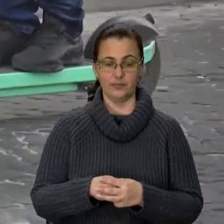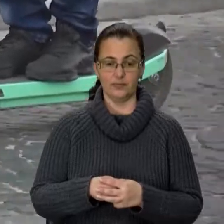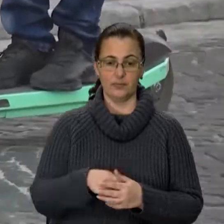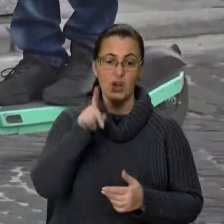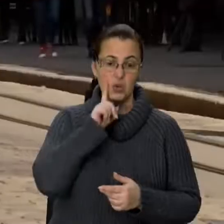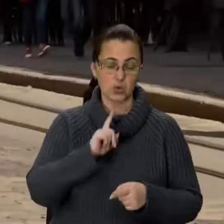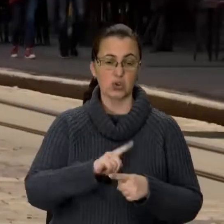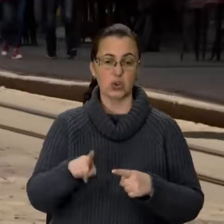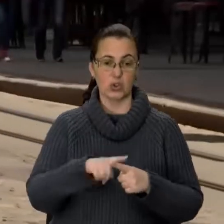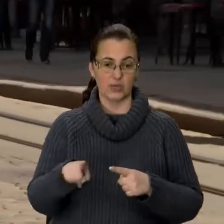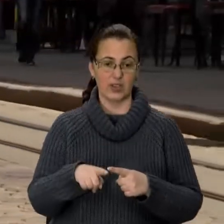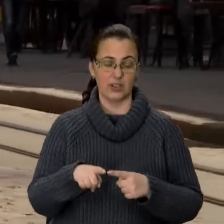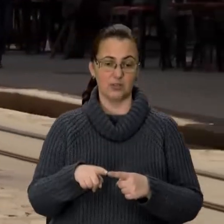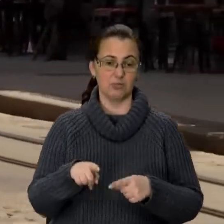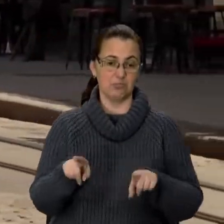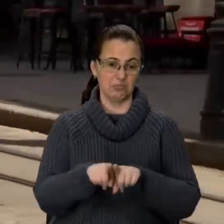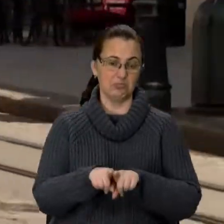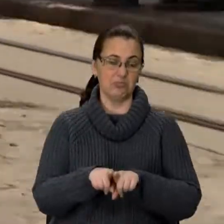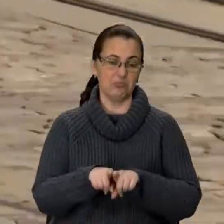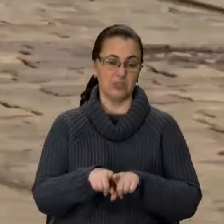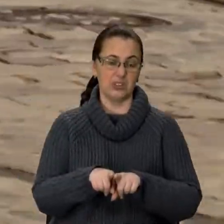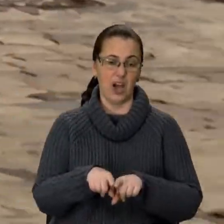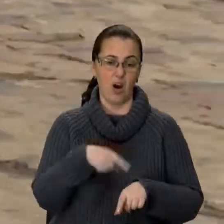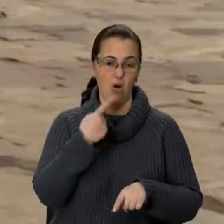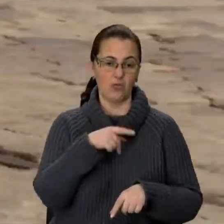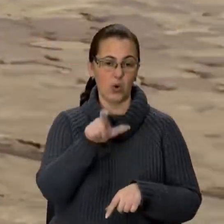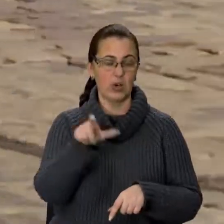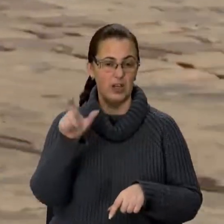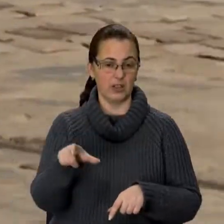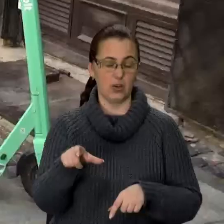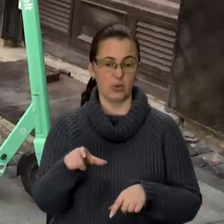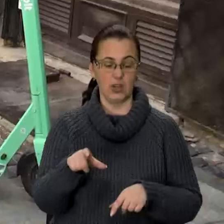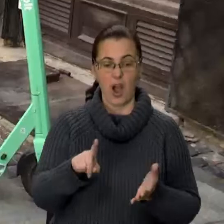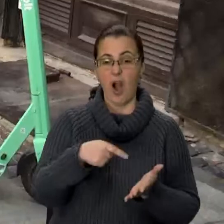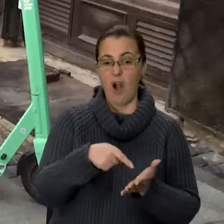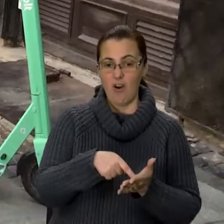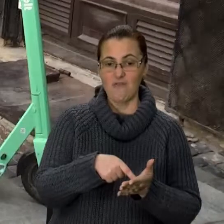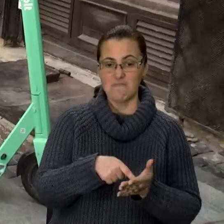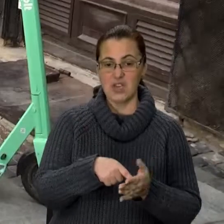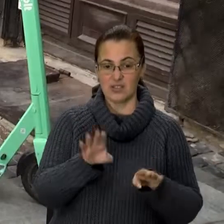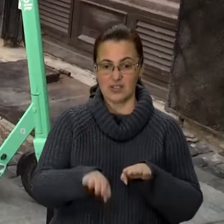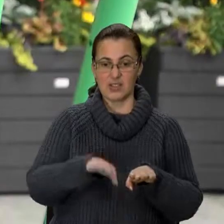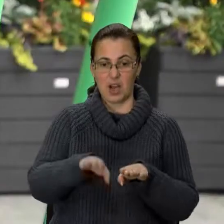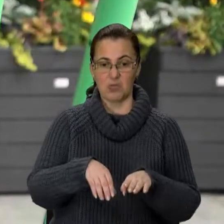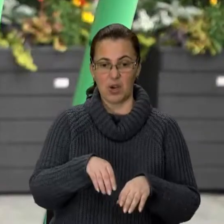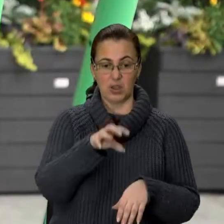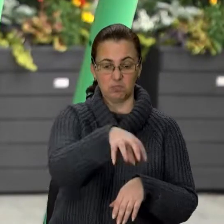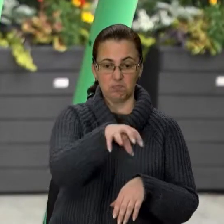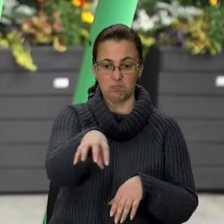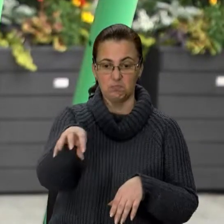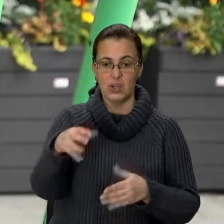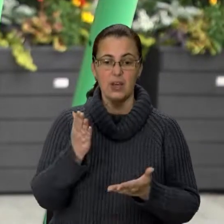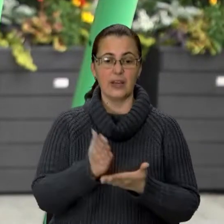Зручно, швидко – такі переваги найчастіше називають користувачі. У середмісті зелений транспорт, чи не на кожному кроці. Є декілька